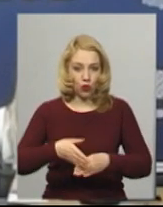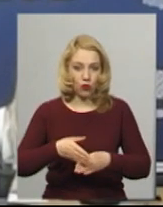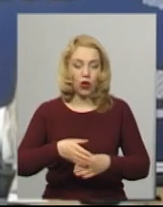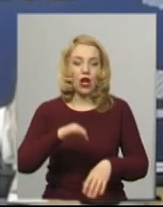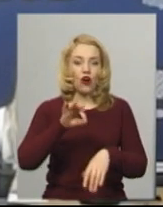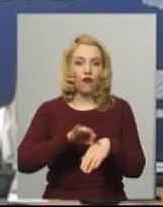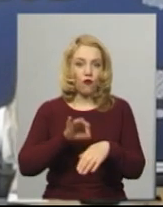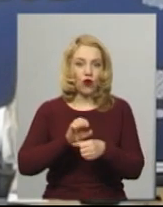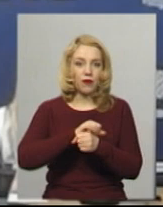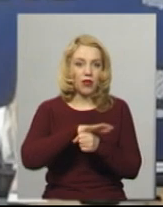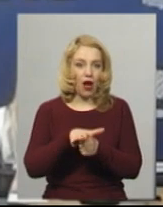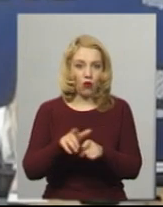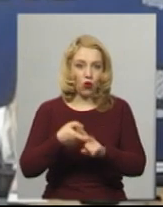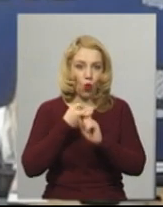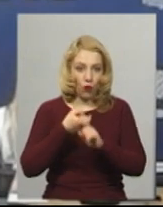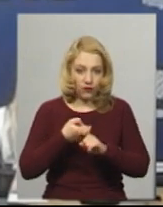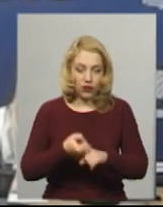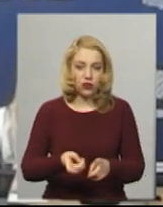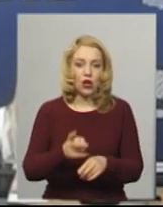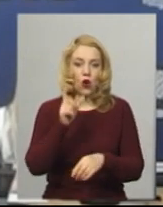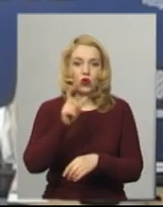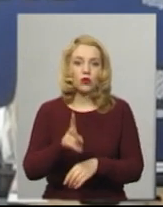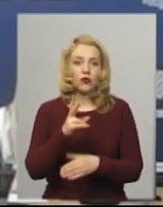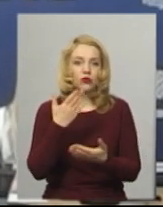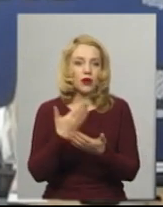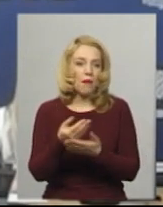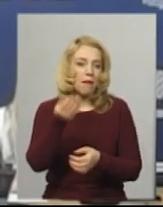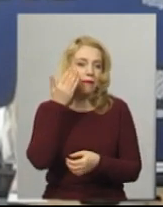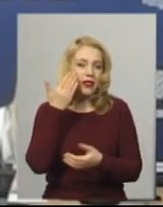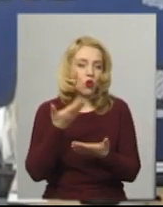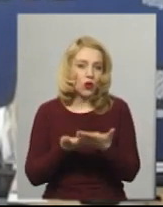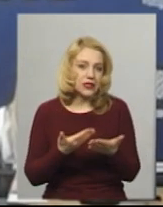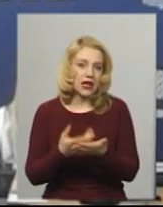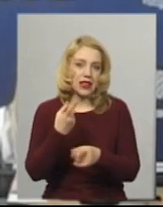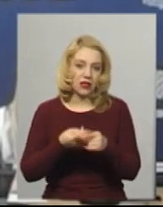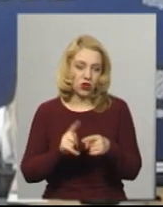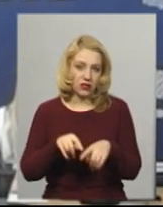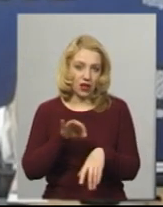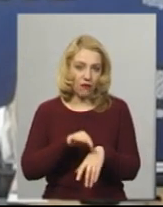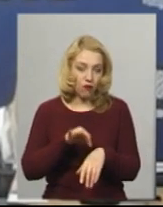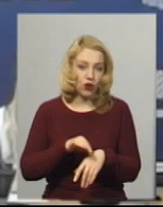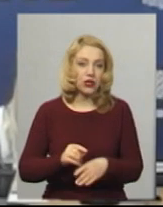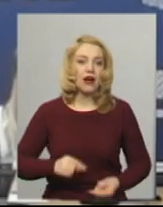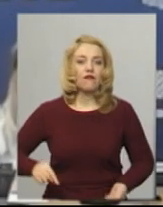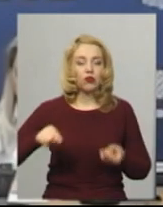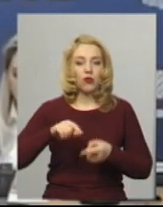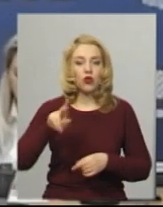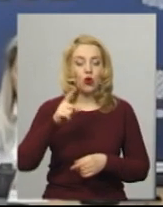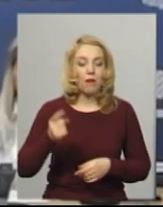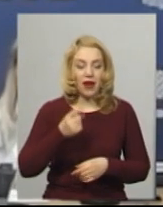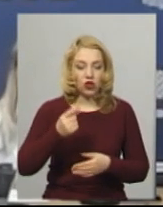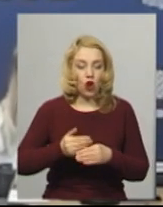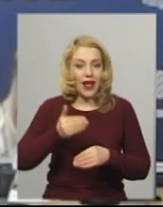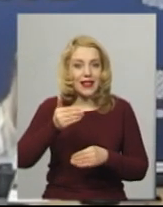COVID-19 або особам, яким поставлено підозру на дане захворювання. Відповідно до першого етапу, або